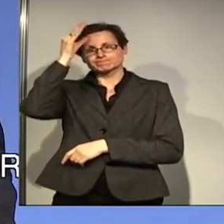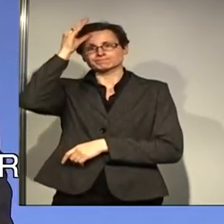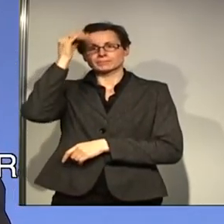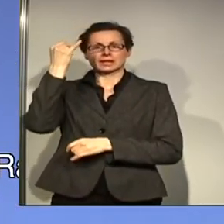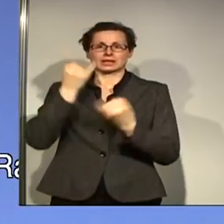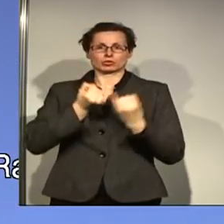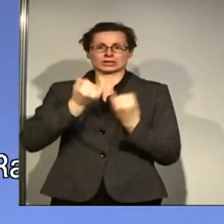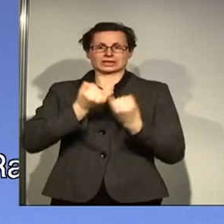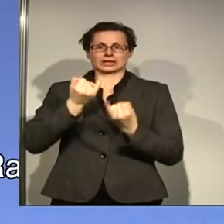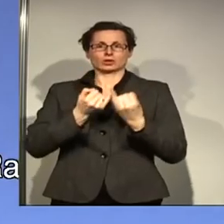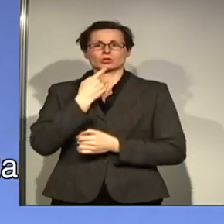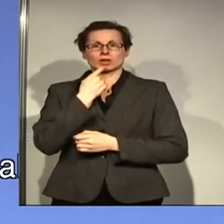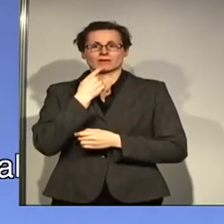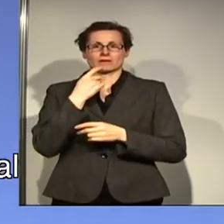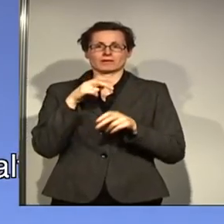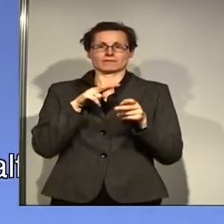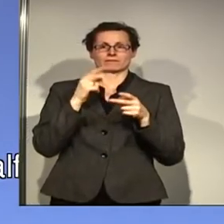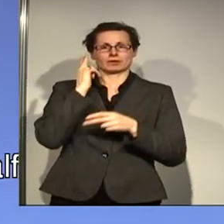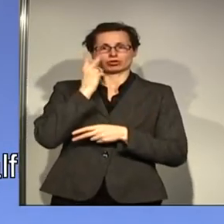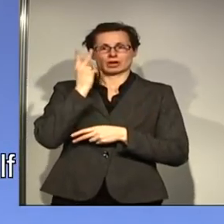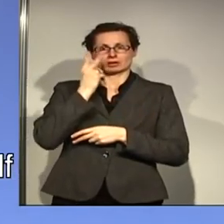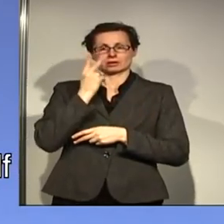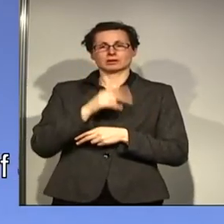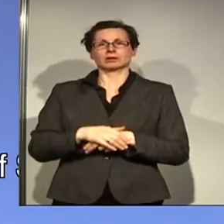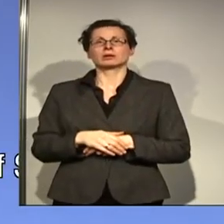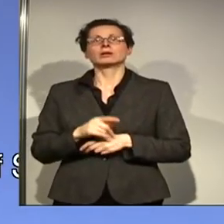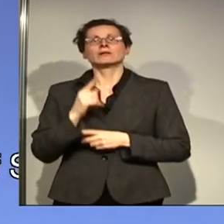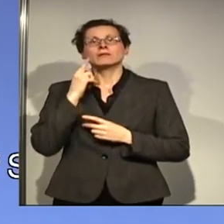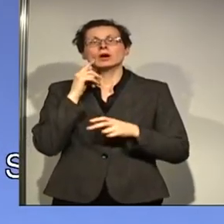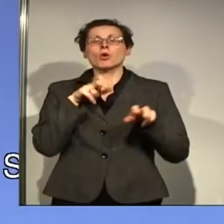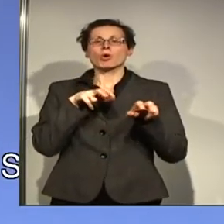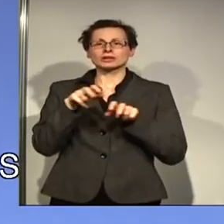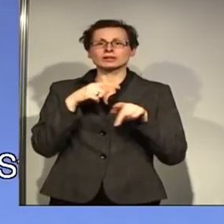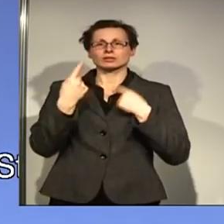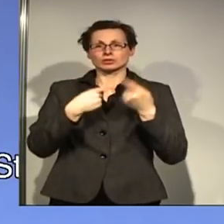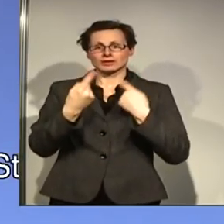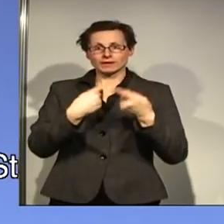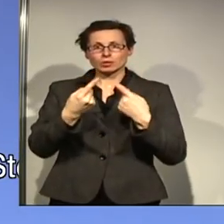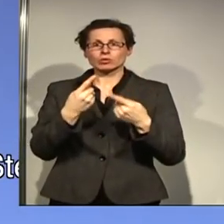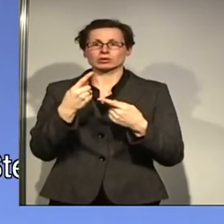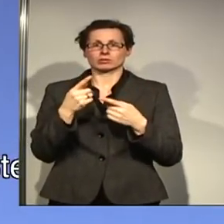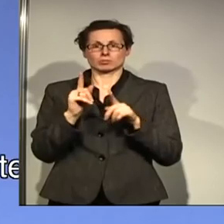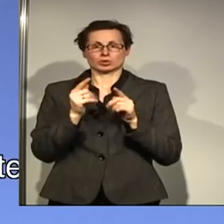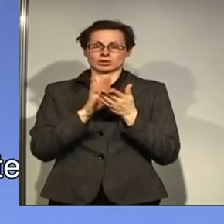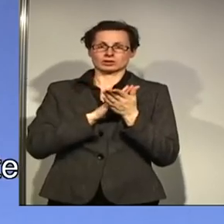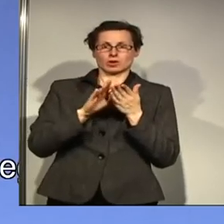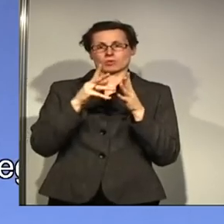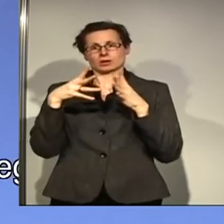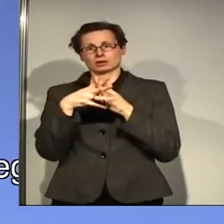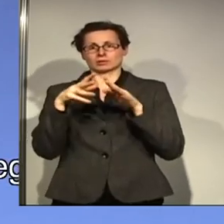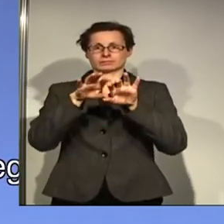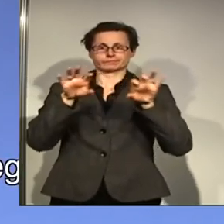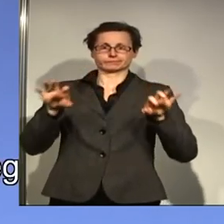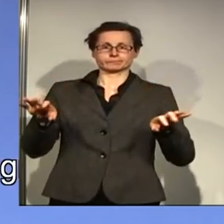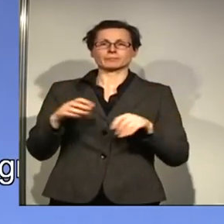Ich habe gelernt, dass Organisationsentwicklung immer etwas sehr Konkretes sein muss, dass Bindung und